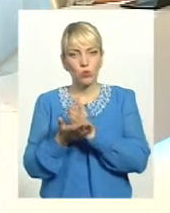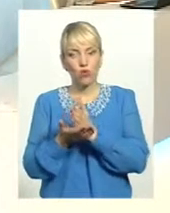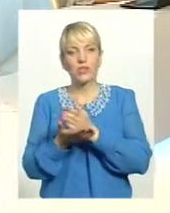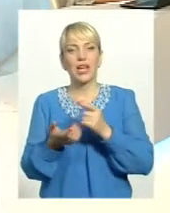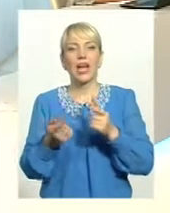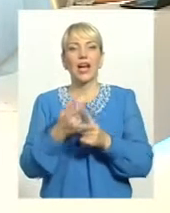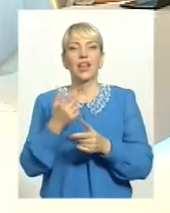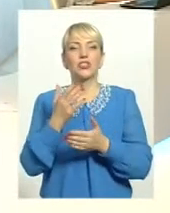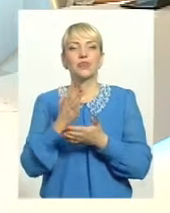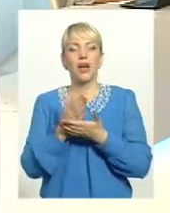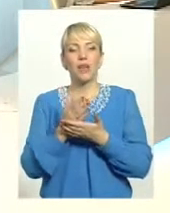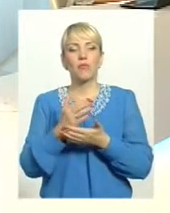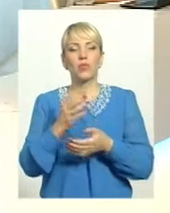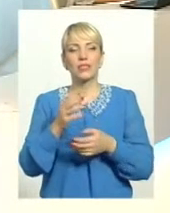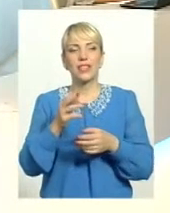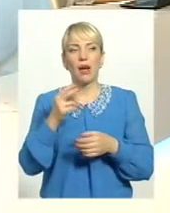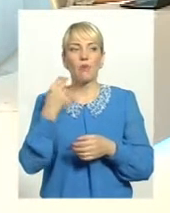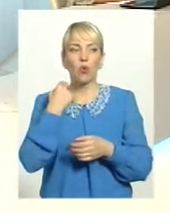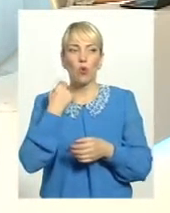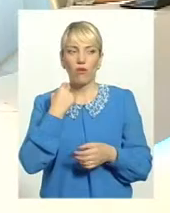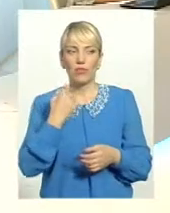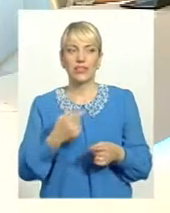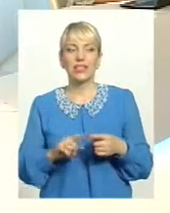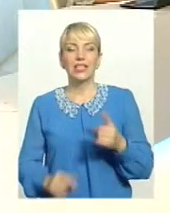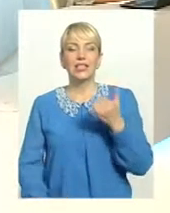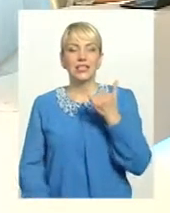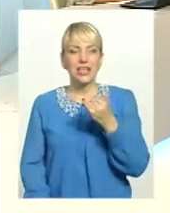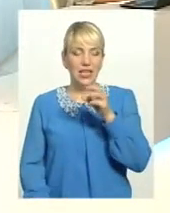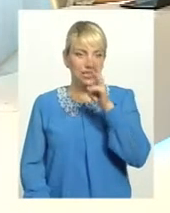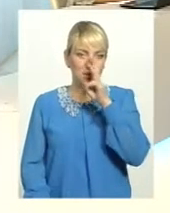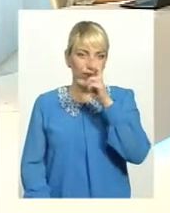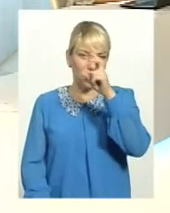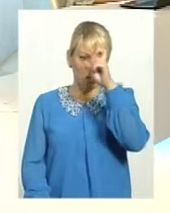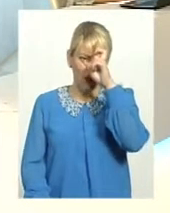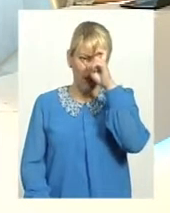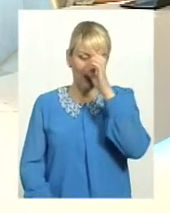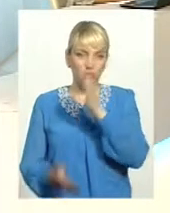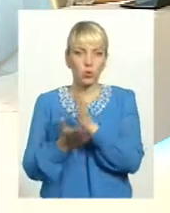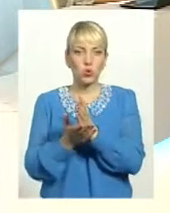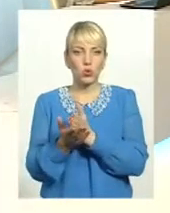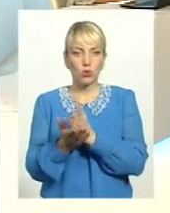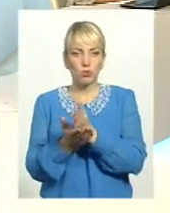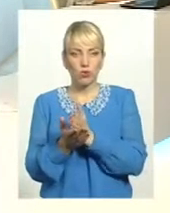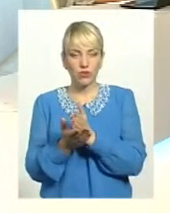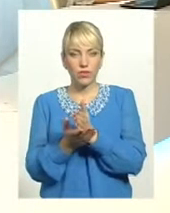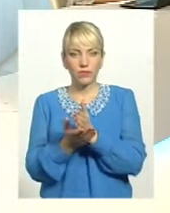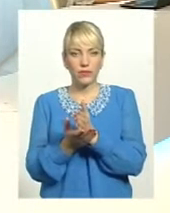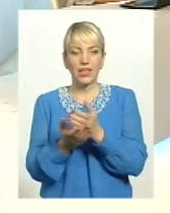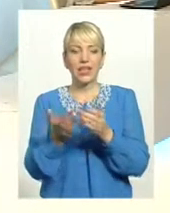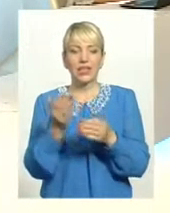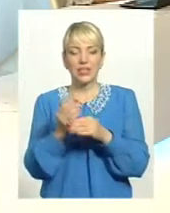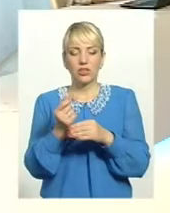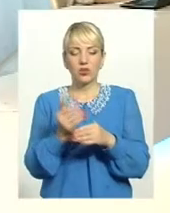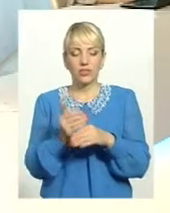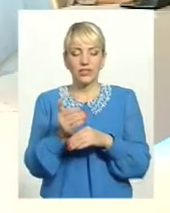заборгованість? Зараз заробітна плата державним службовцям, звичайно, чуть-чуть йде запізненням